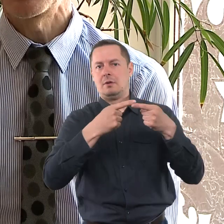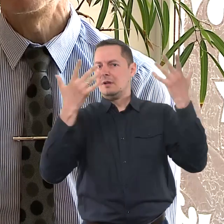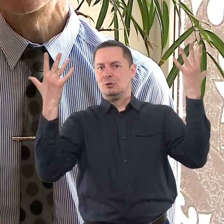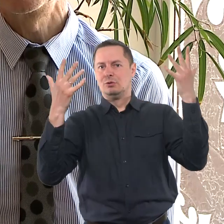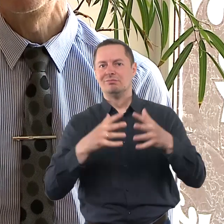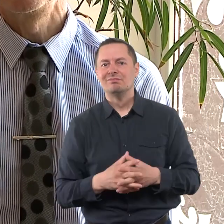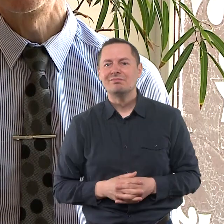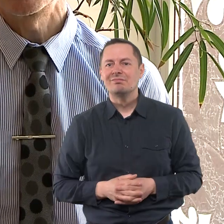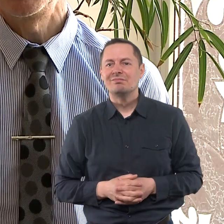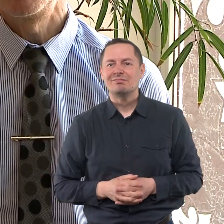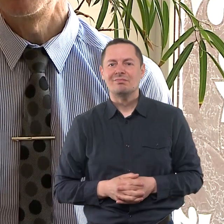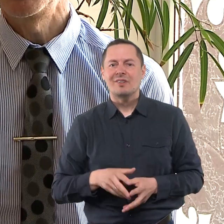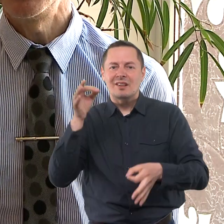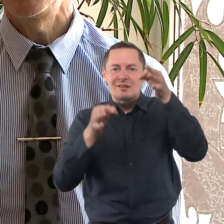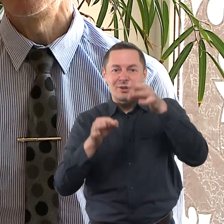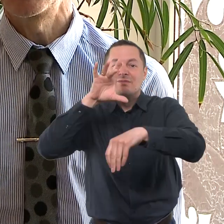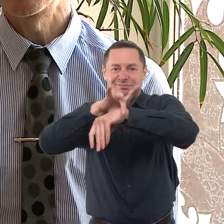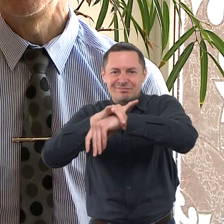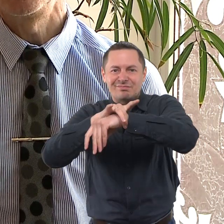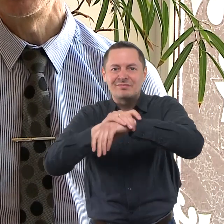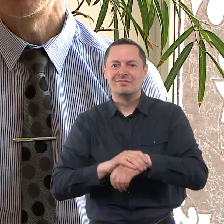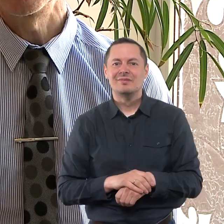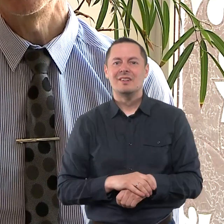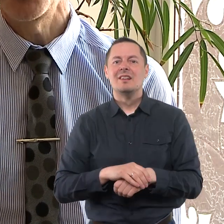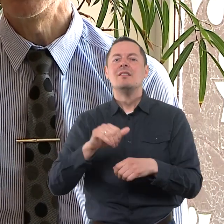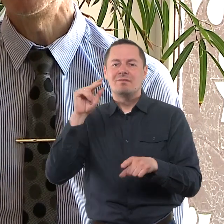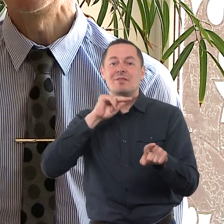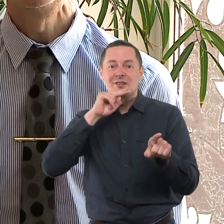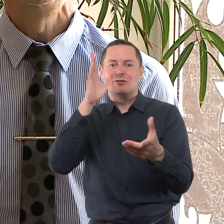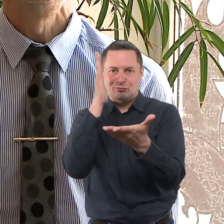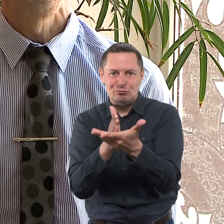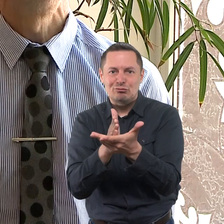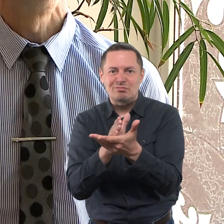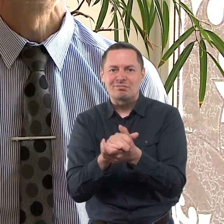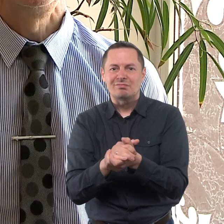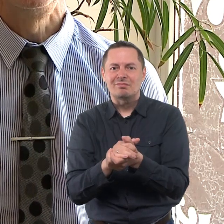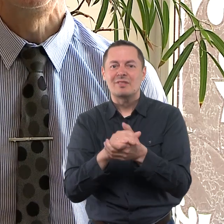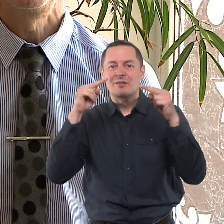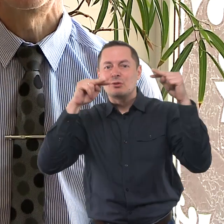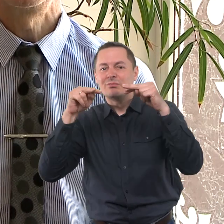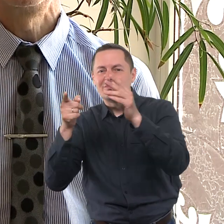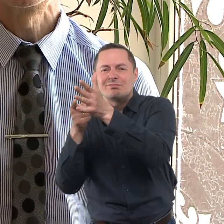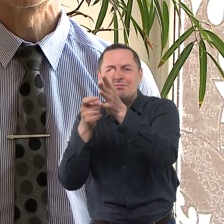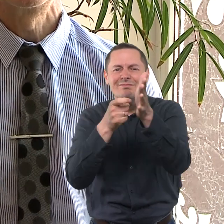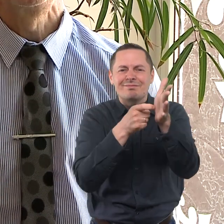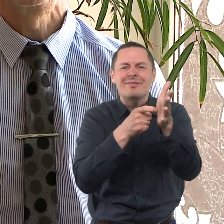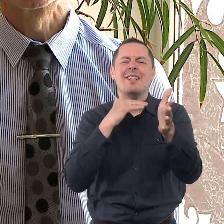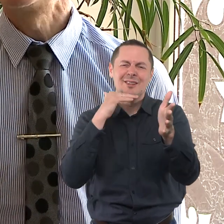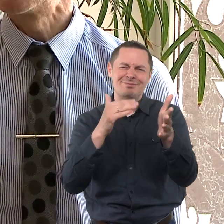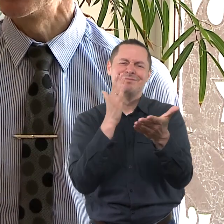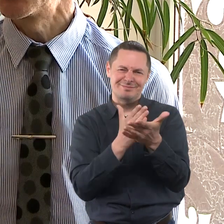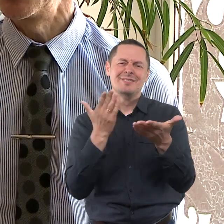konstatavo, kad nusikaltimai padaryti minėtų asmenų yra įrodyti liudytojų parodimais,